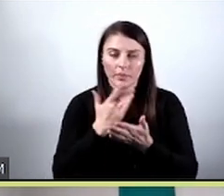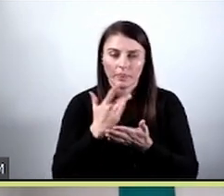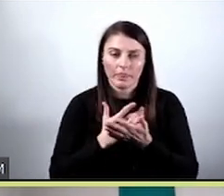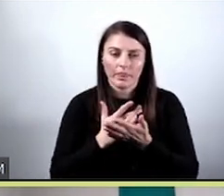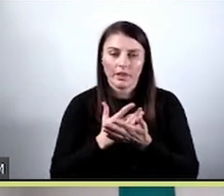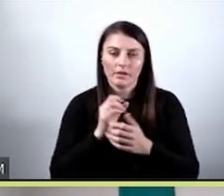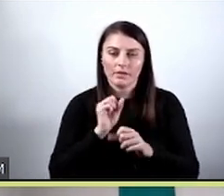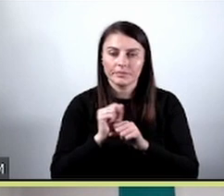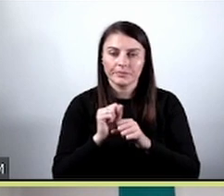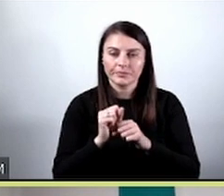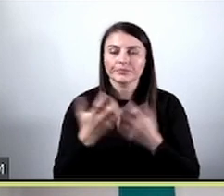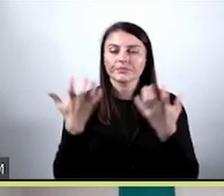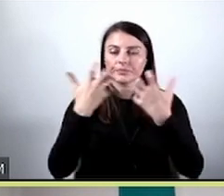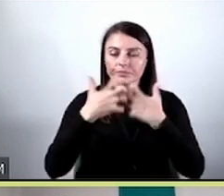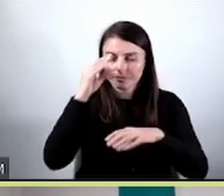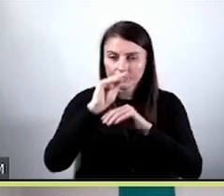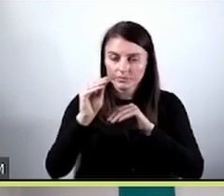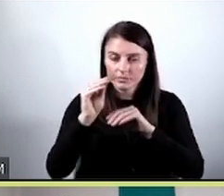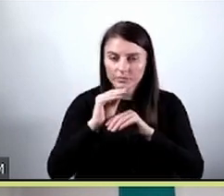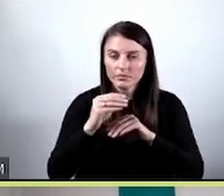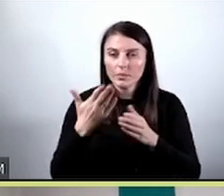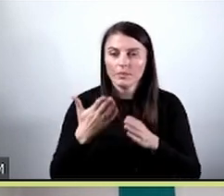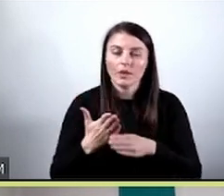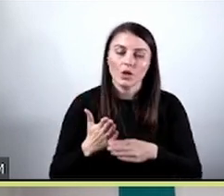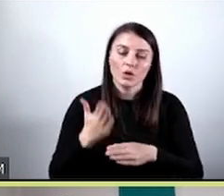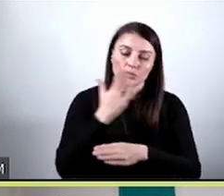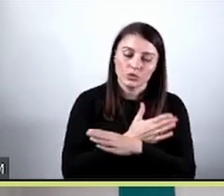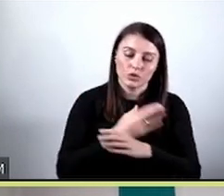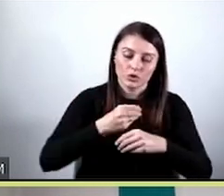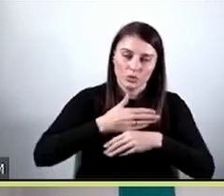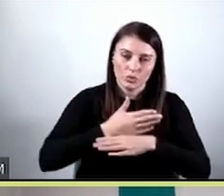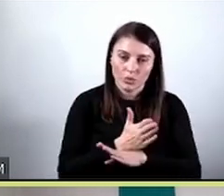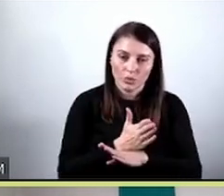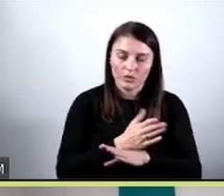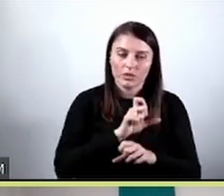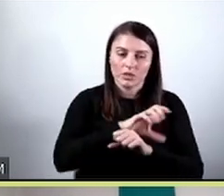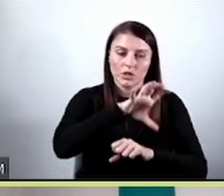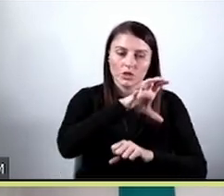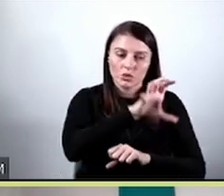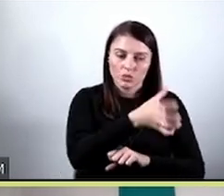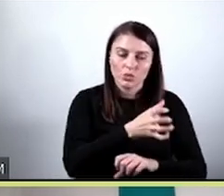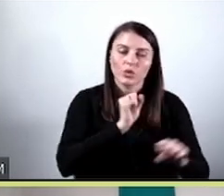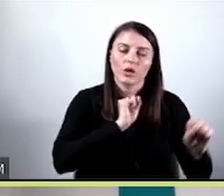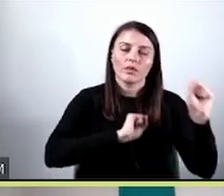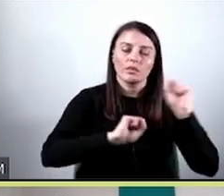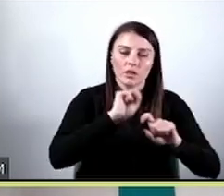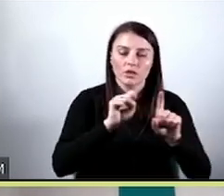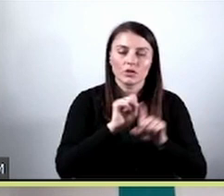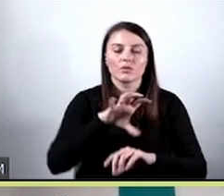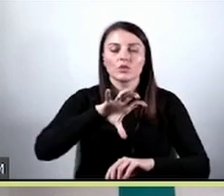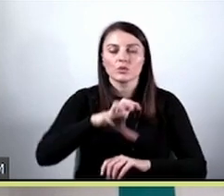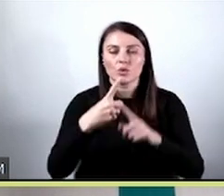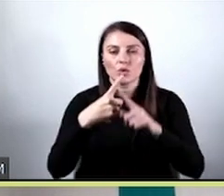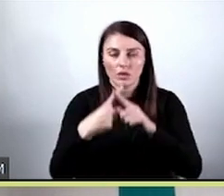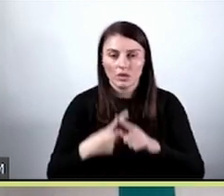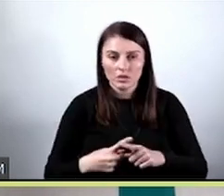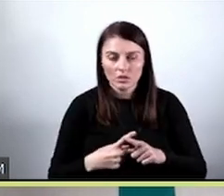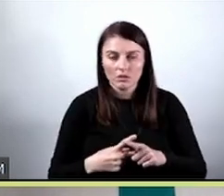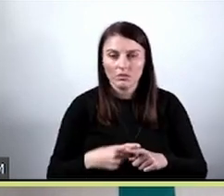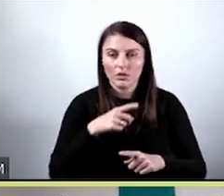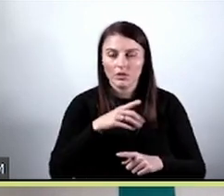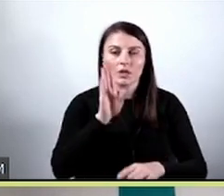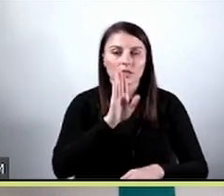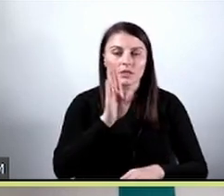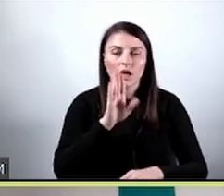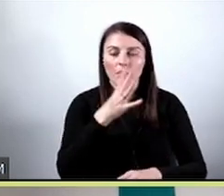w machine learningu, zrobimy przed podziałem zbioru na zbiór treningowy i na zbiór testowy, to może się okazać, że te same